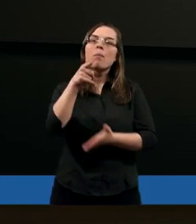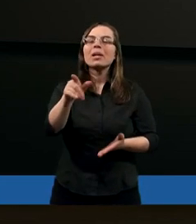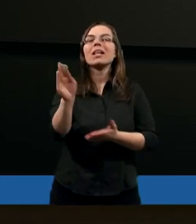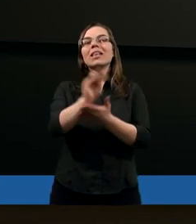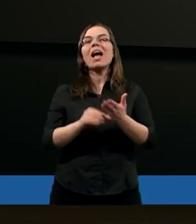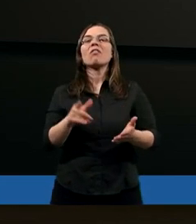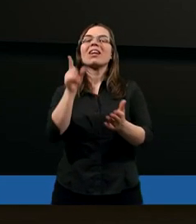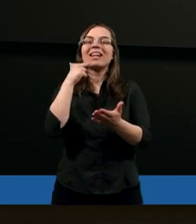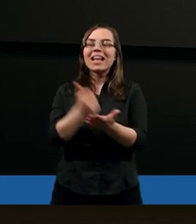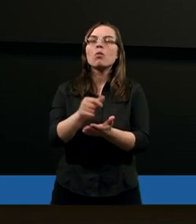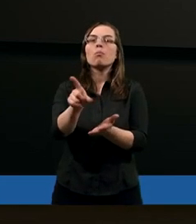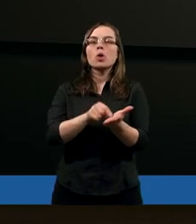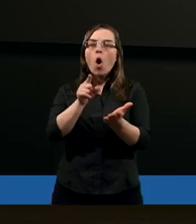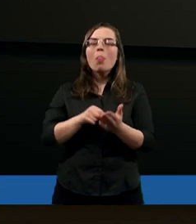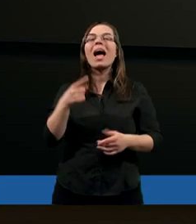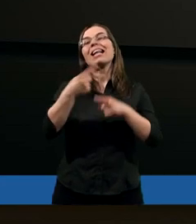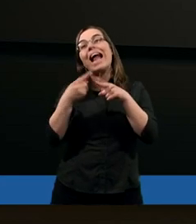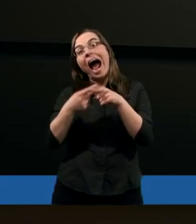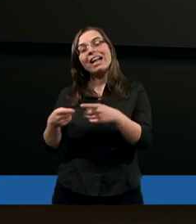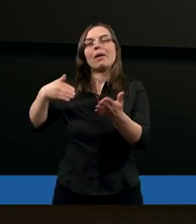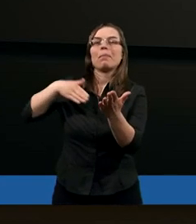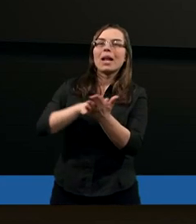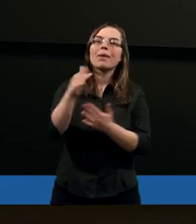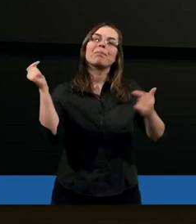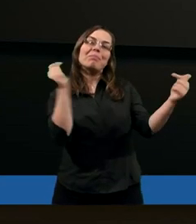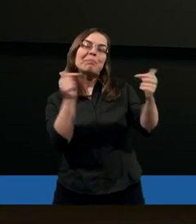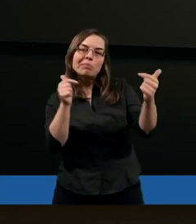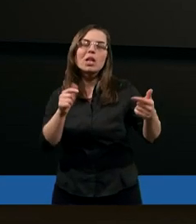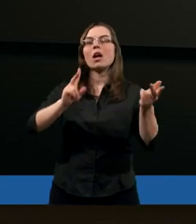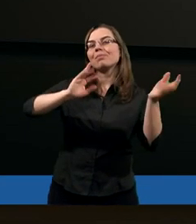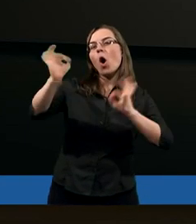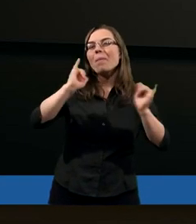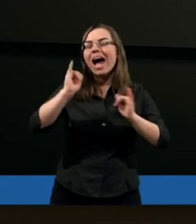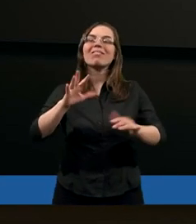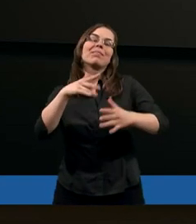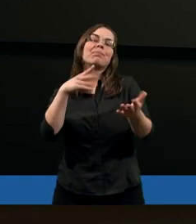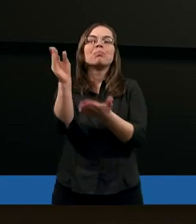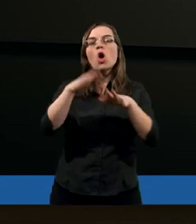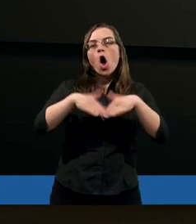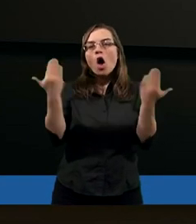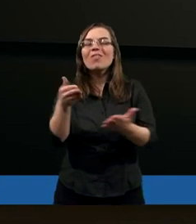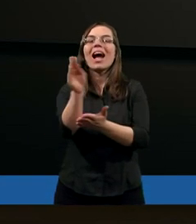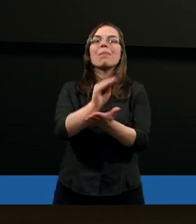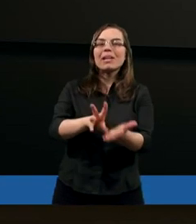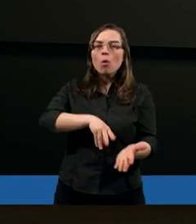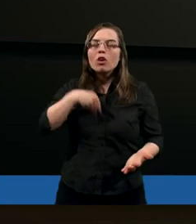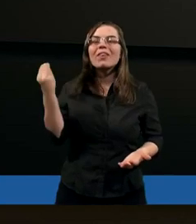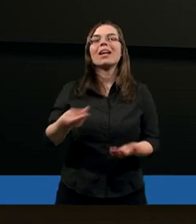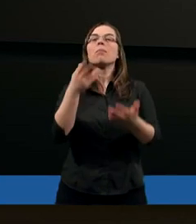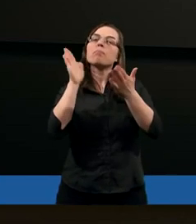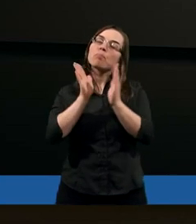tekst listu Piotra. Zanim zaczniemy rozmawiać, zanim zaczniemy dyskutować, zanim zaczniemy czytać Biblię,